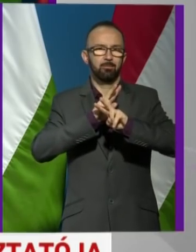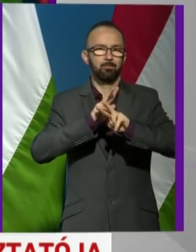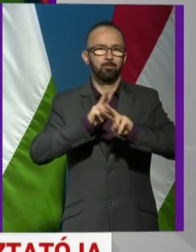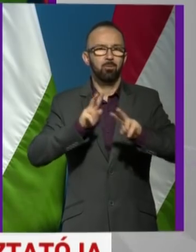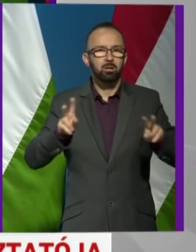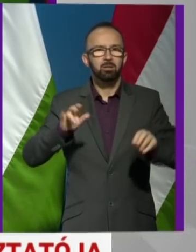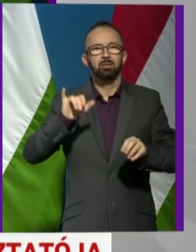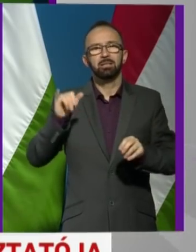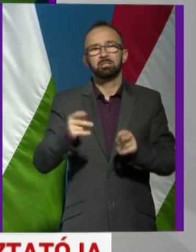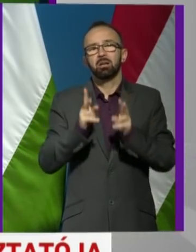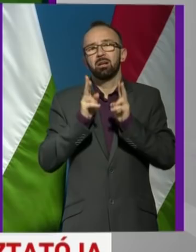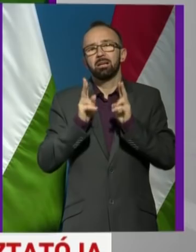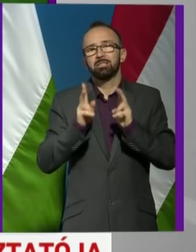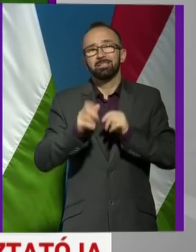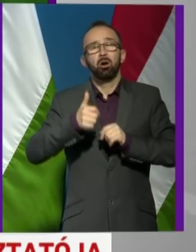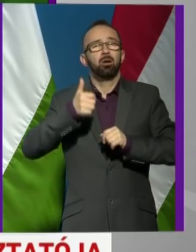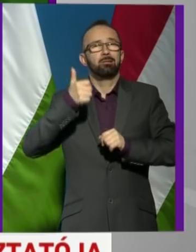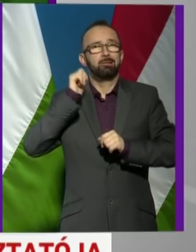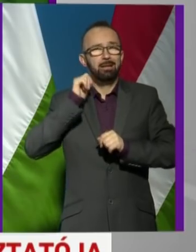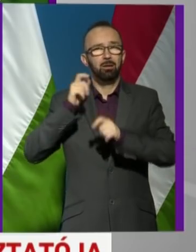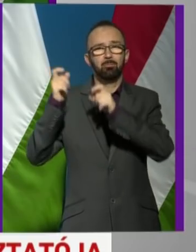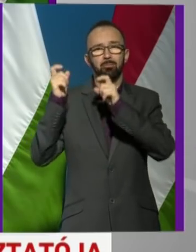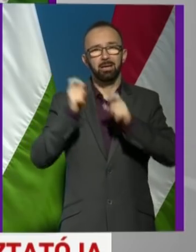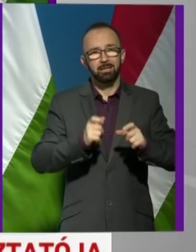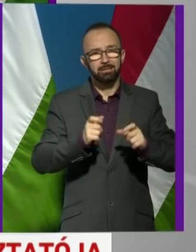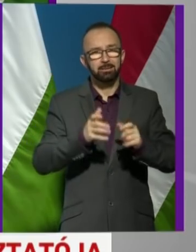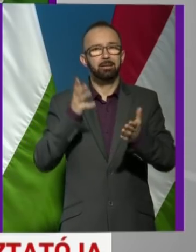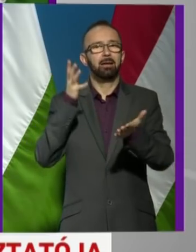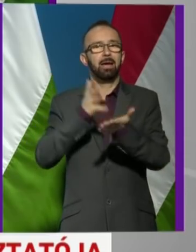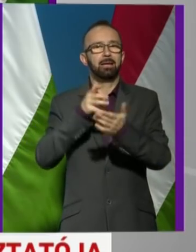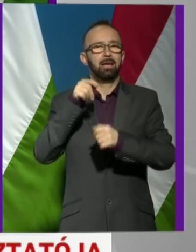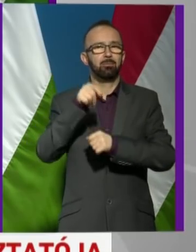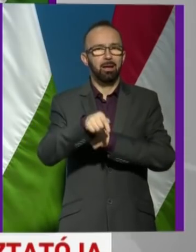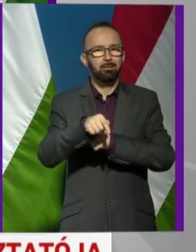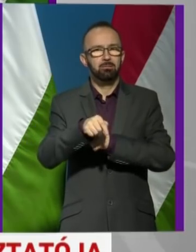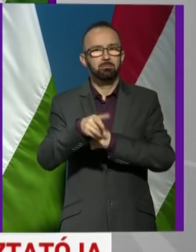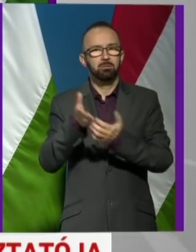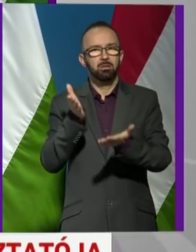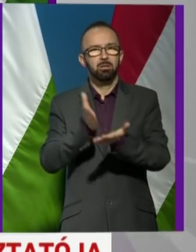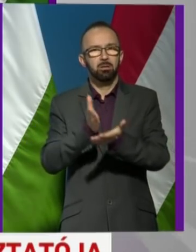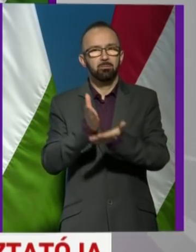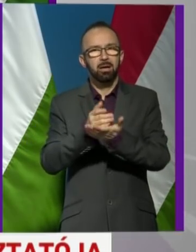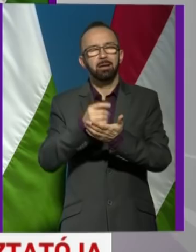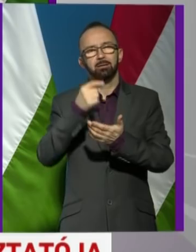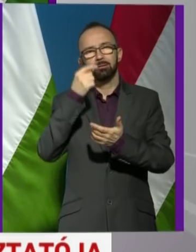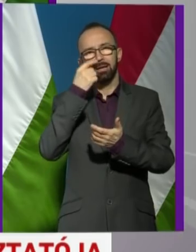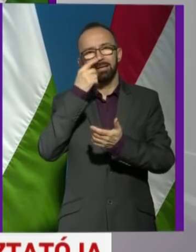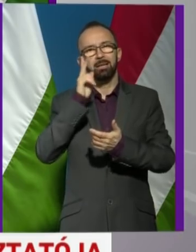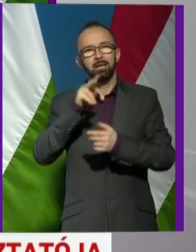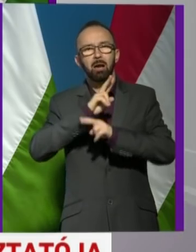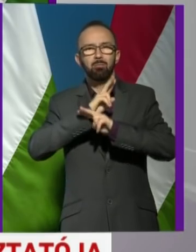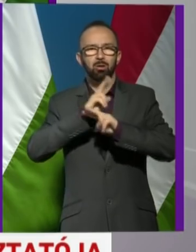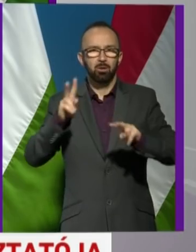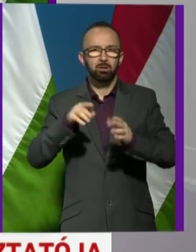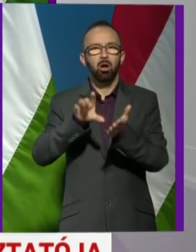lehetséges, hogyha tegnap beérkeztek ők Egerbe, akkor bizonyára már az NNK-ban van a mintájuk,